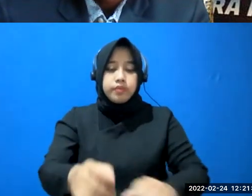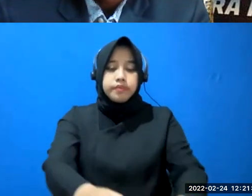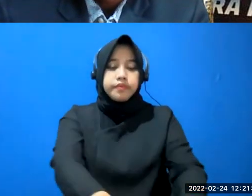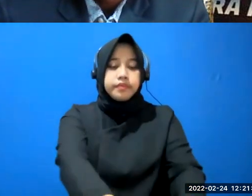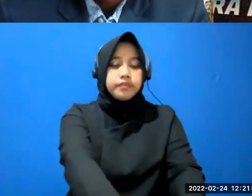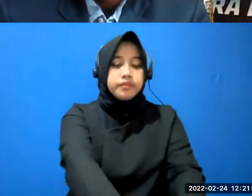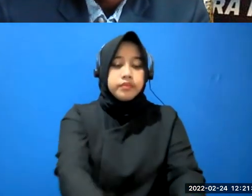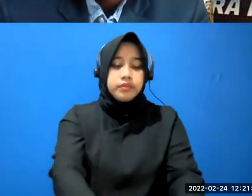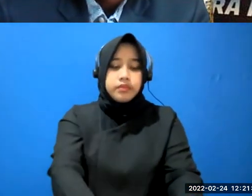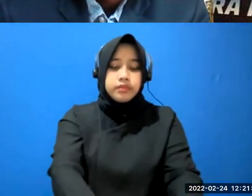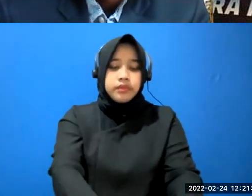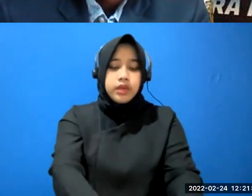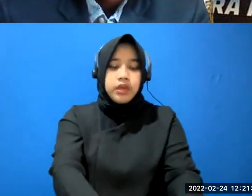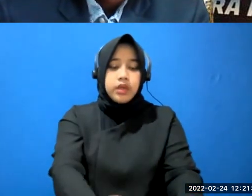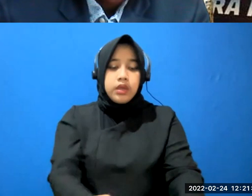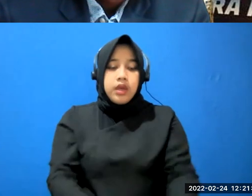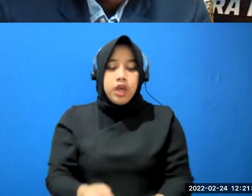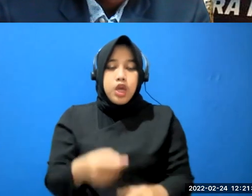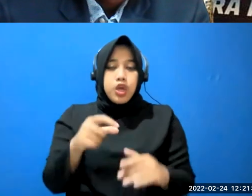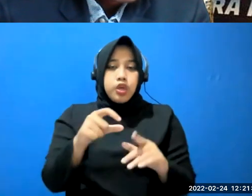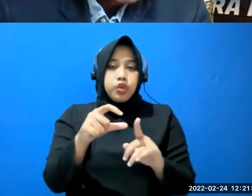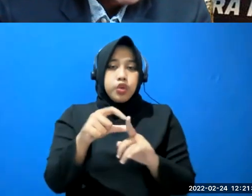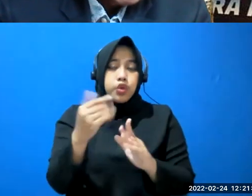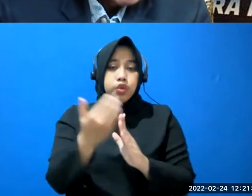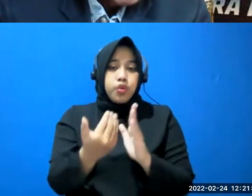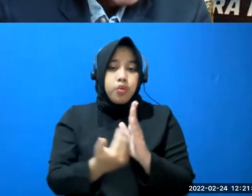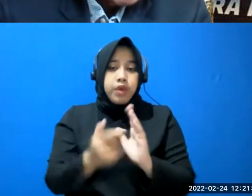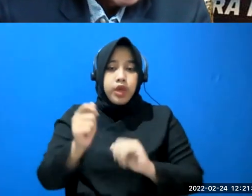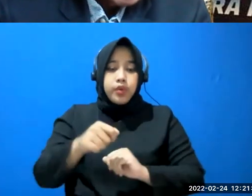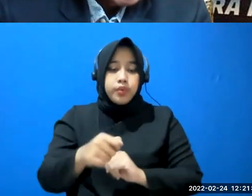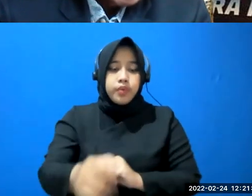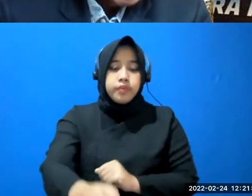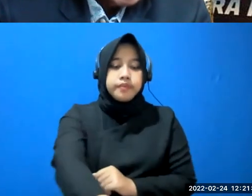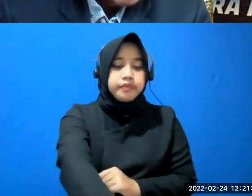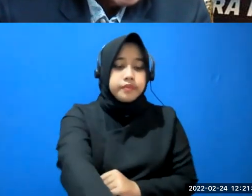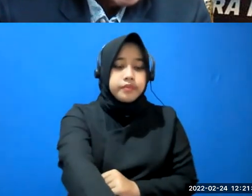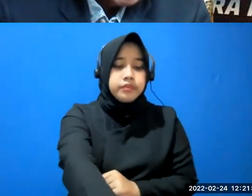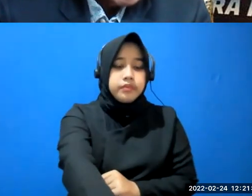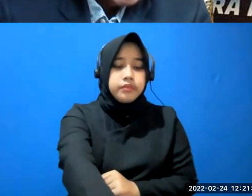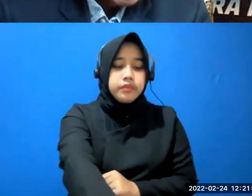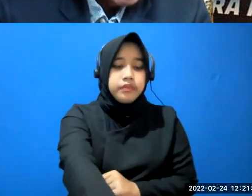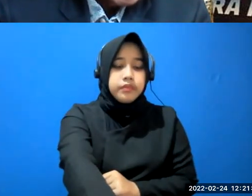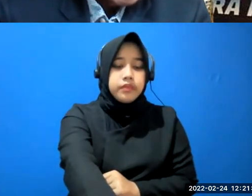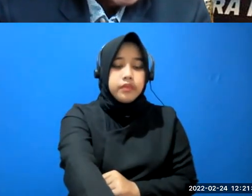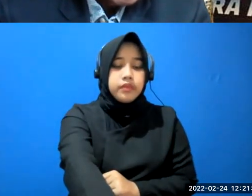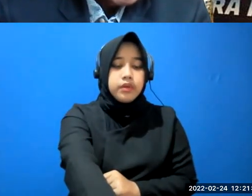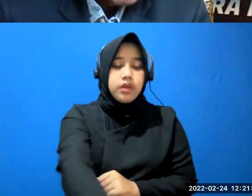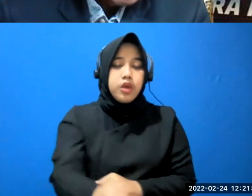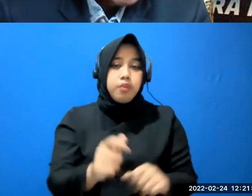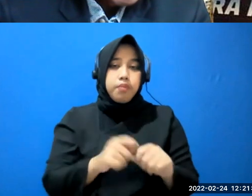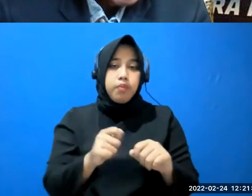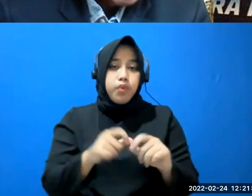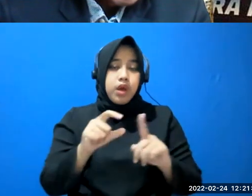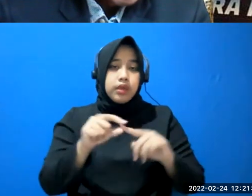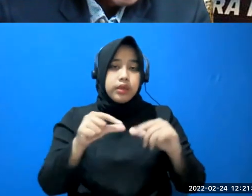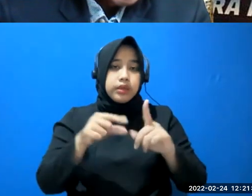untuk dokumen hukumnya jadi mungkin bisa dibuat database hal-hal yang paling gampang